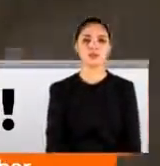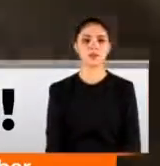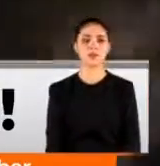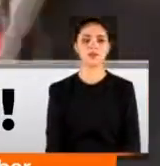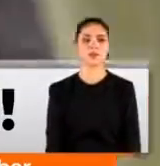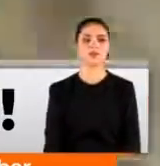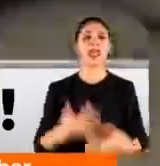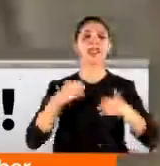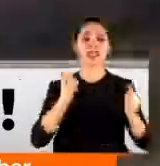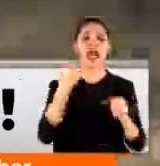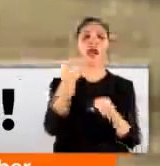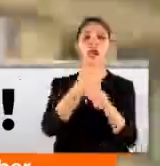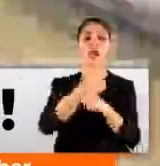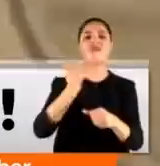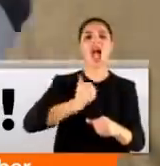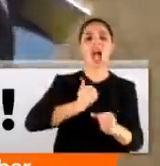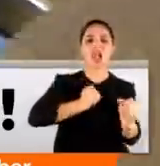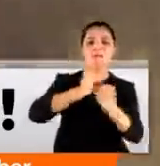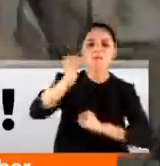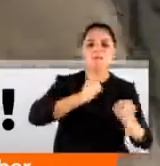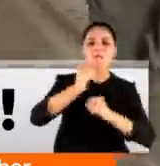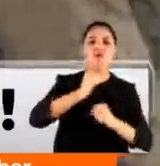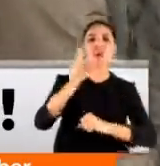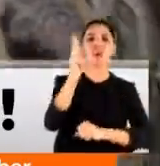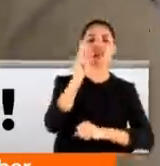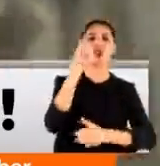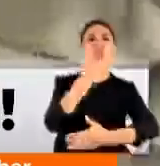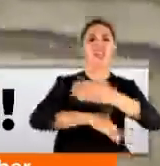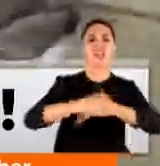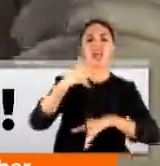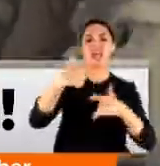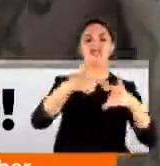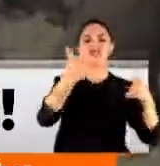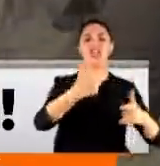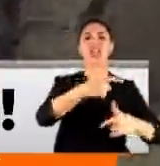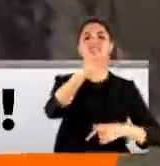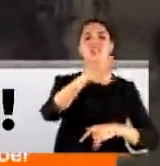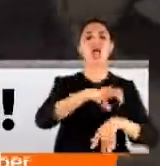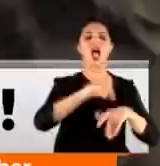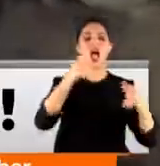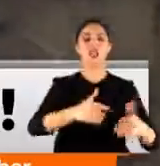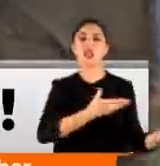Sağlık görevlileri askerlere direndi ve sonunda yaralı Filistinli hastaneye götürüldü.